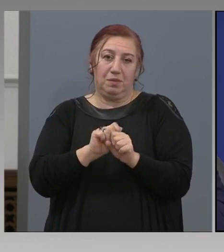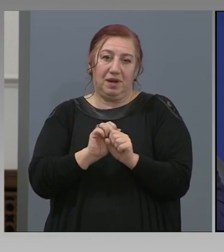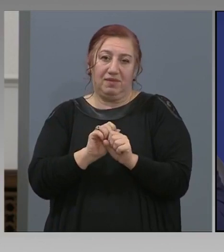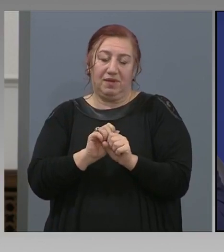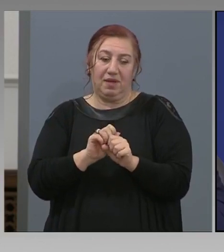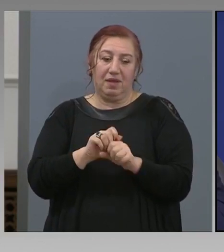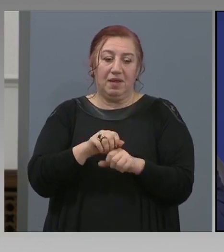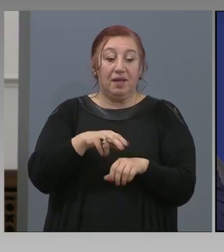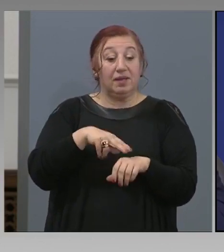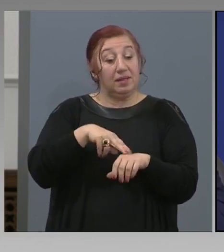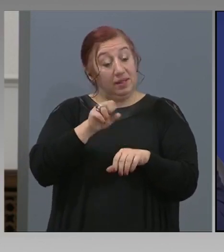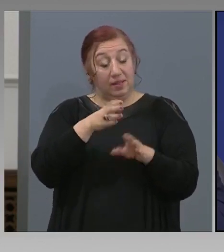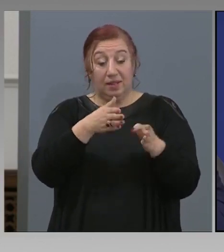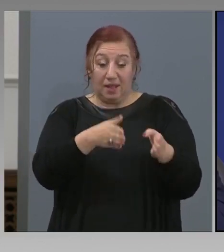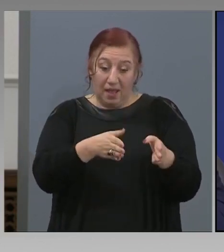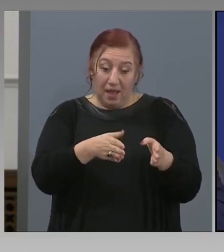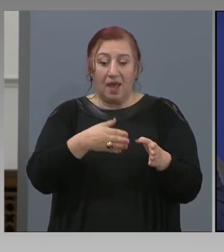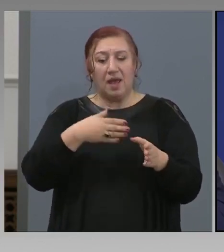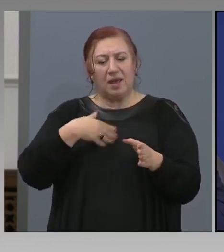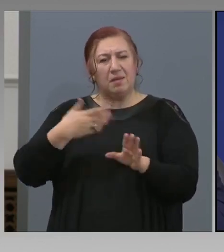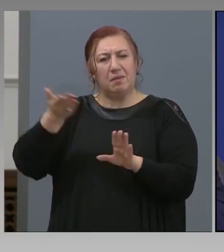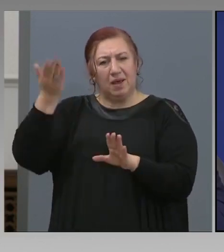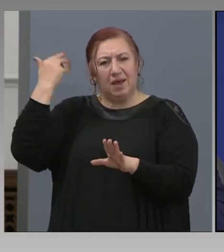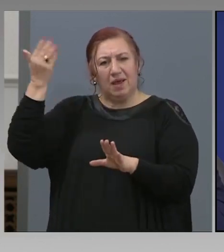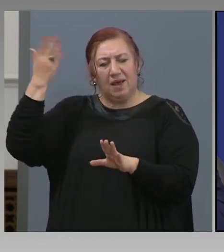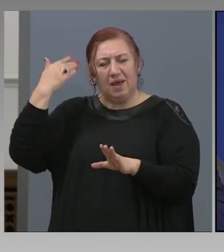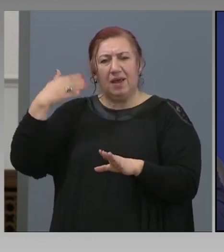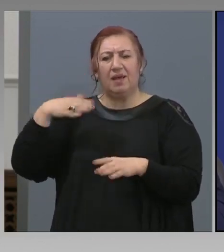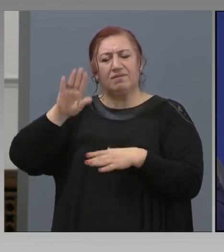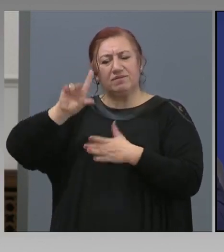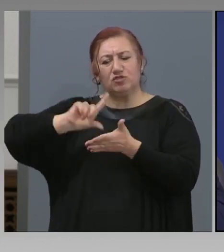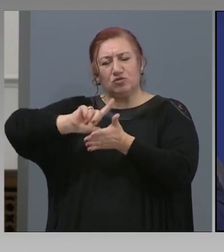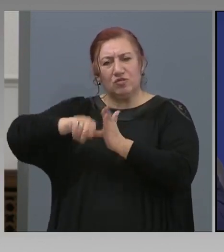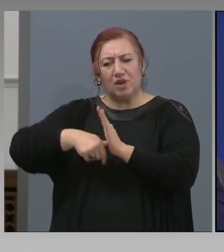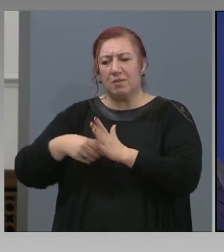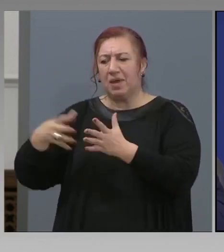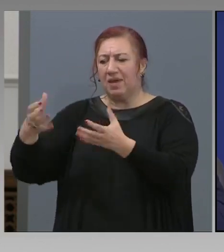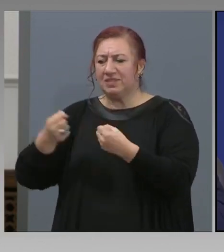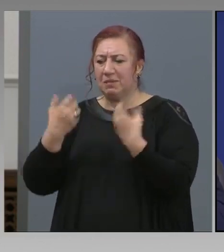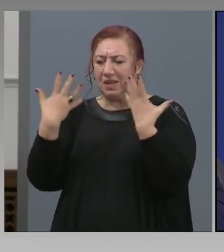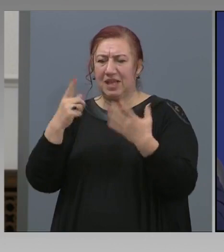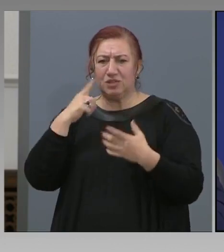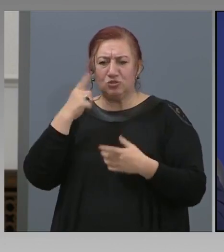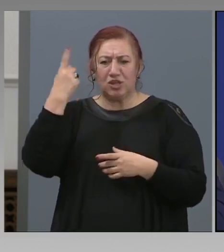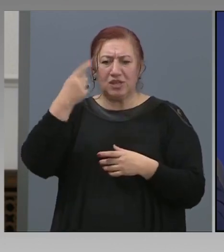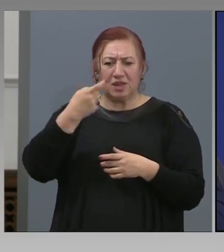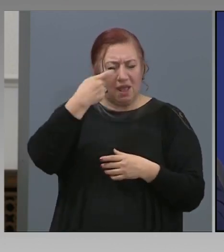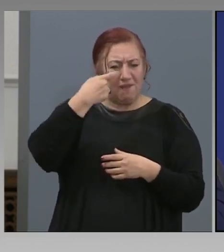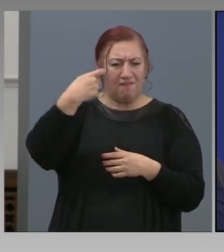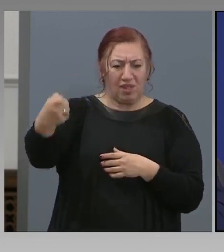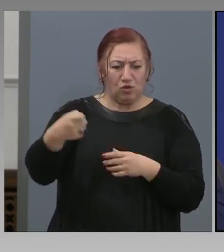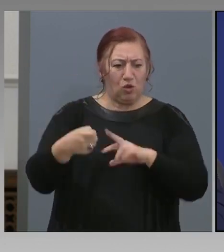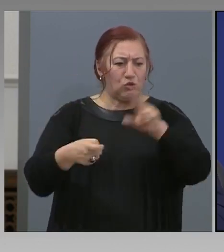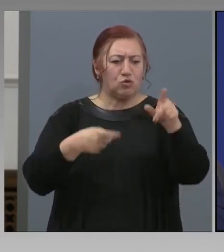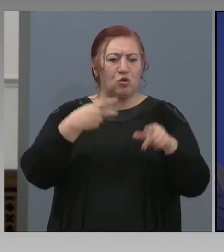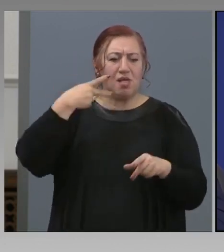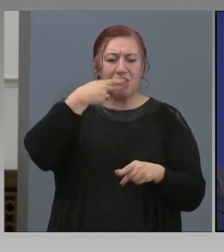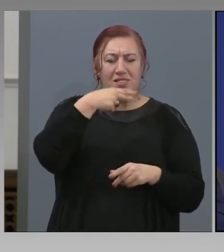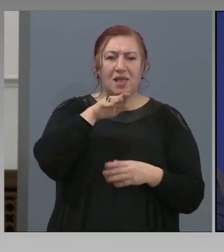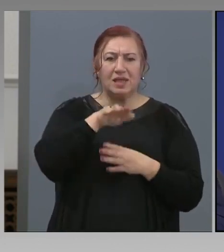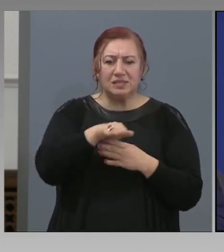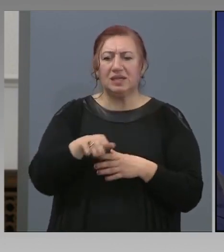Да, имало е там Менгеле, имало е такива доктори, които взимат десет души, на един го изваждат окото, на другия езика,